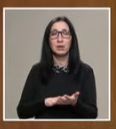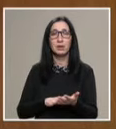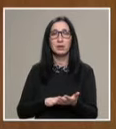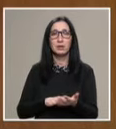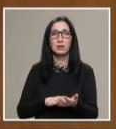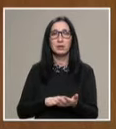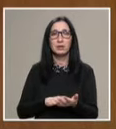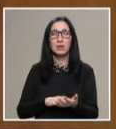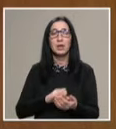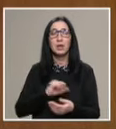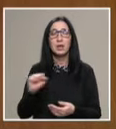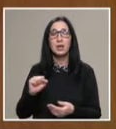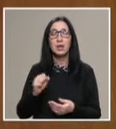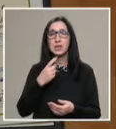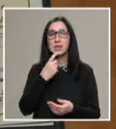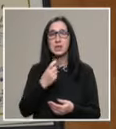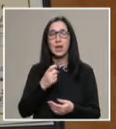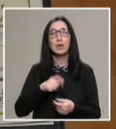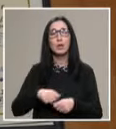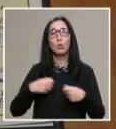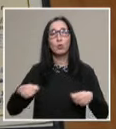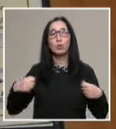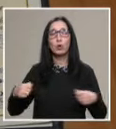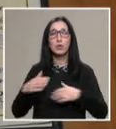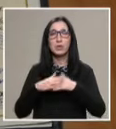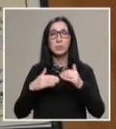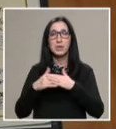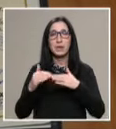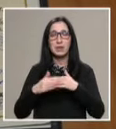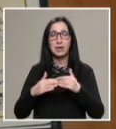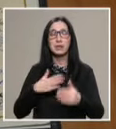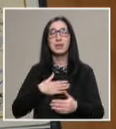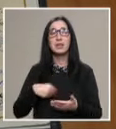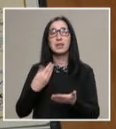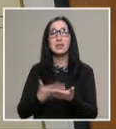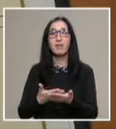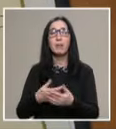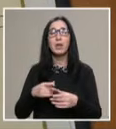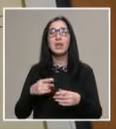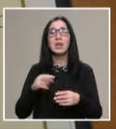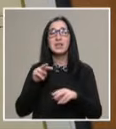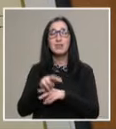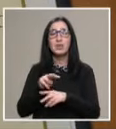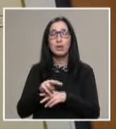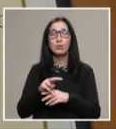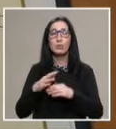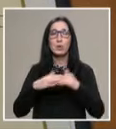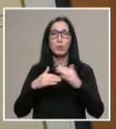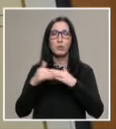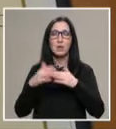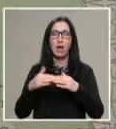училища и за дългосрочните специализации ние издаваме свидетелство за професионална